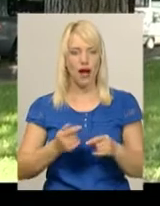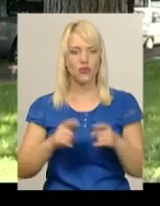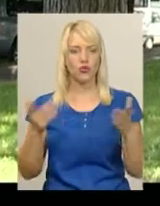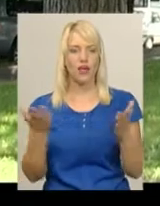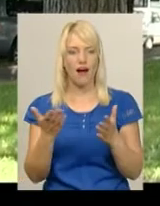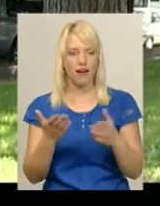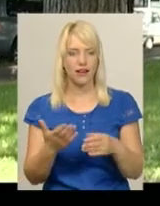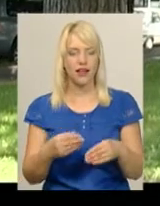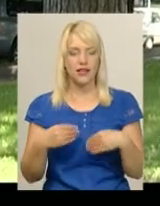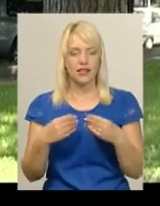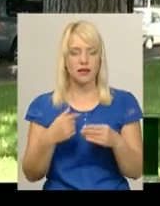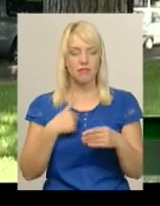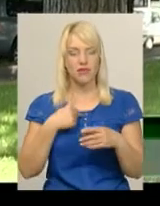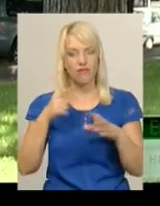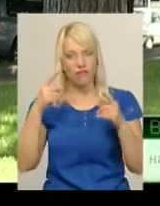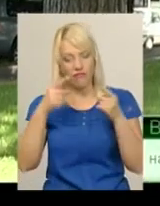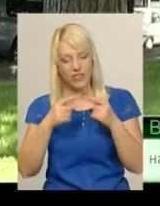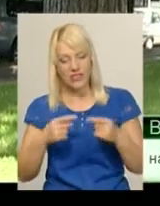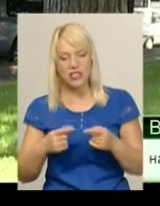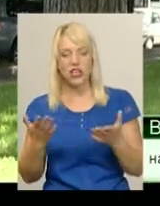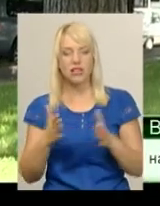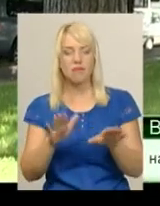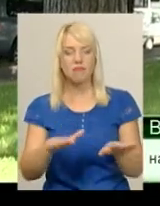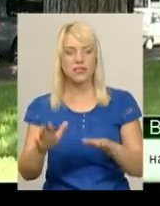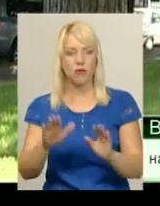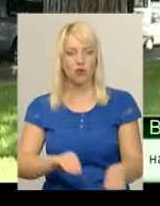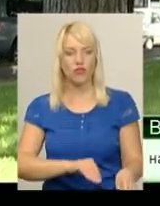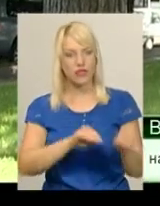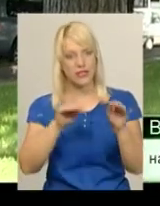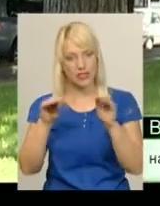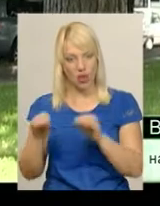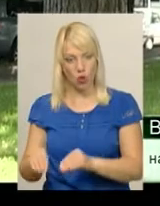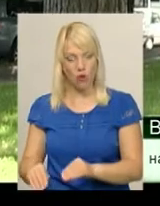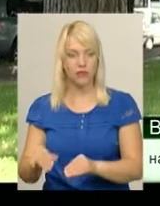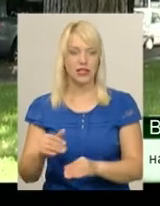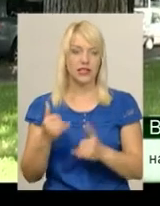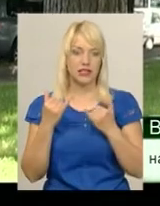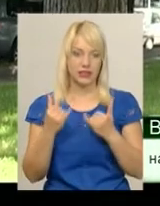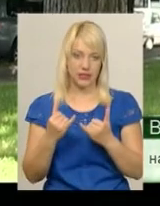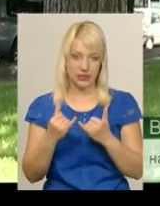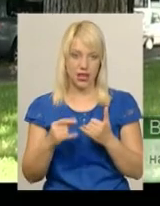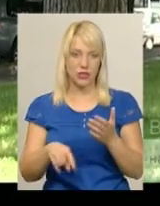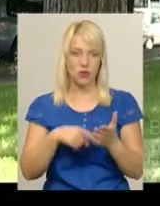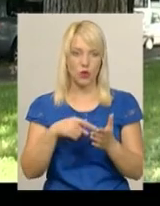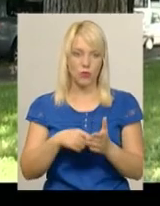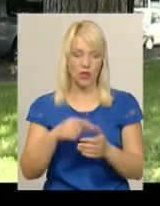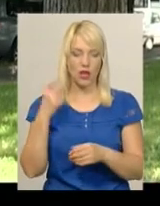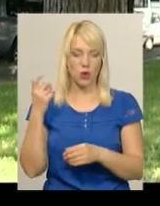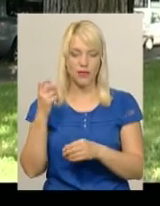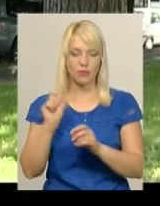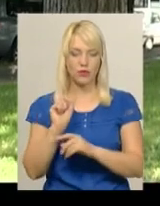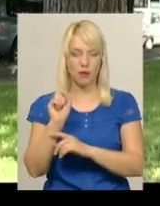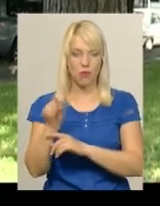зупинки, ми визначили місця, де вони будуть встановлені. Наразі у Приміщеного комунального господарства замовлена проєктна